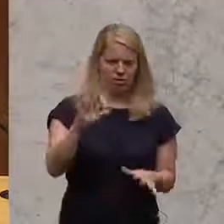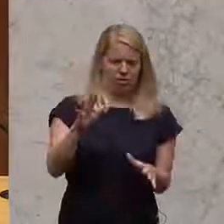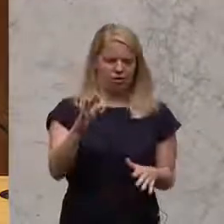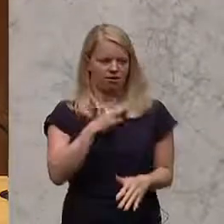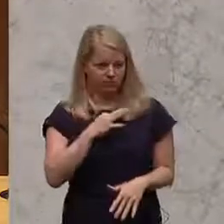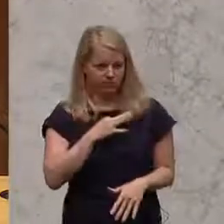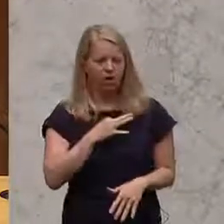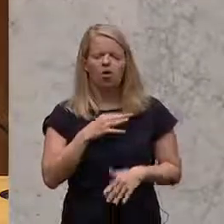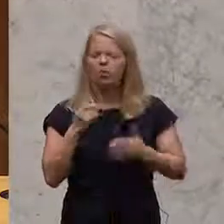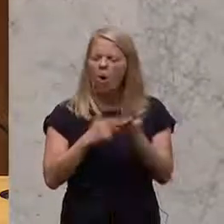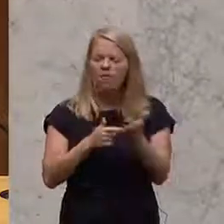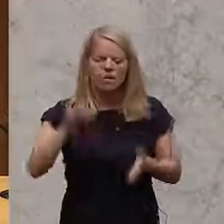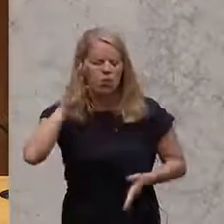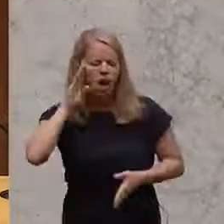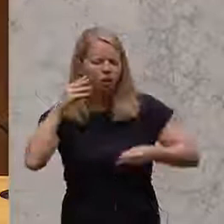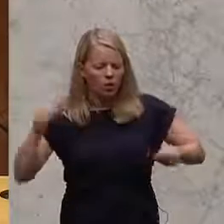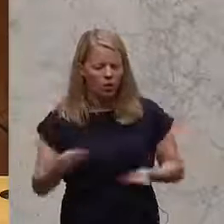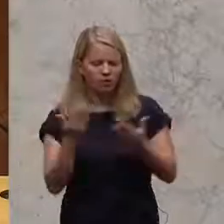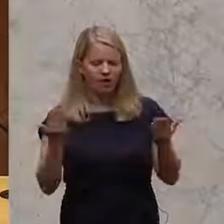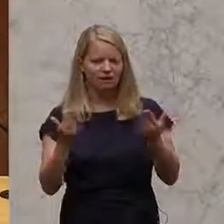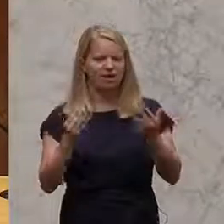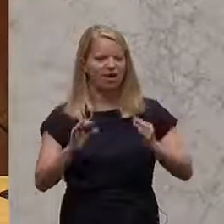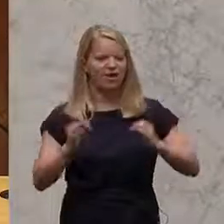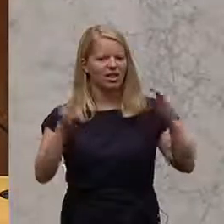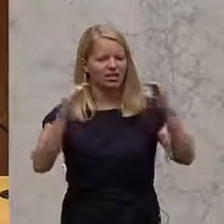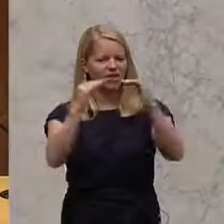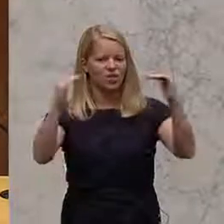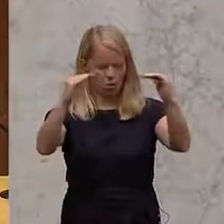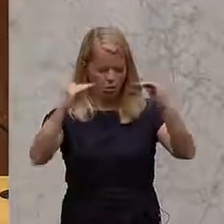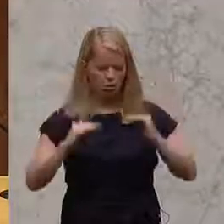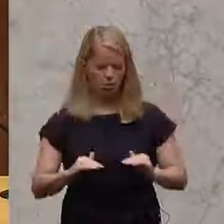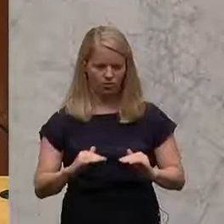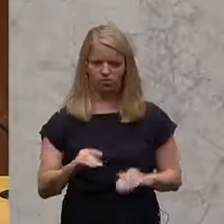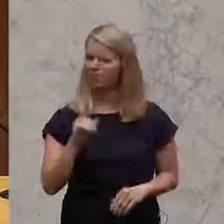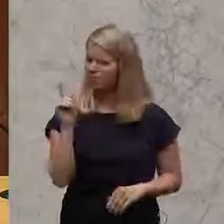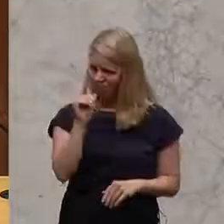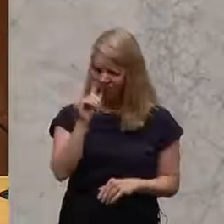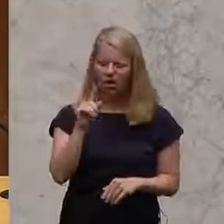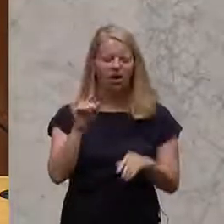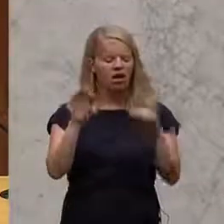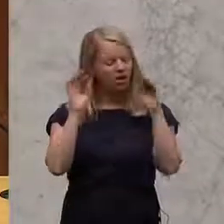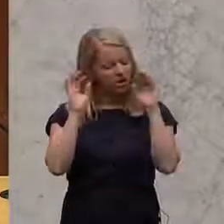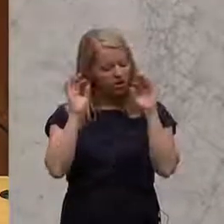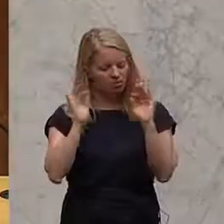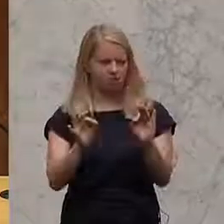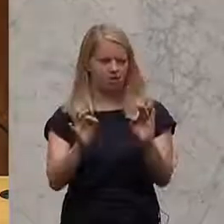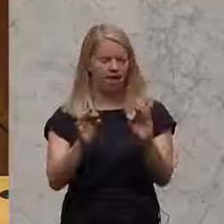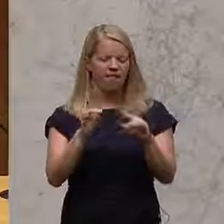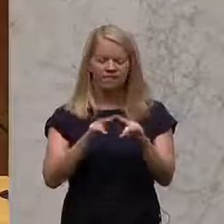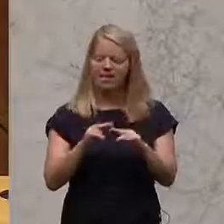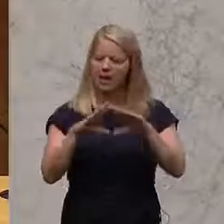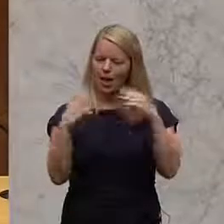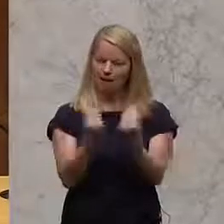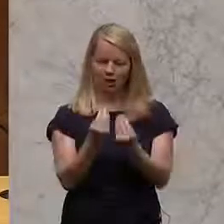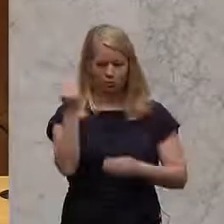Nivellierung nach unten. Lassen Sie mich kurz machen. Eine gemeinsame Schule hat dort, wo sie korrekt eingeführt